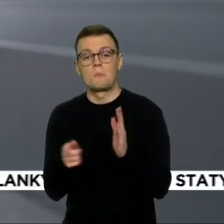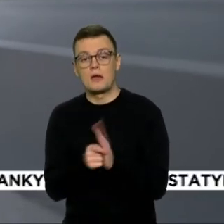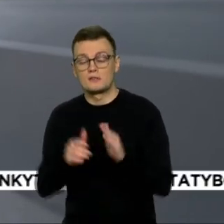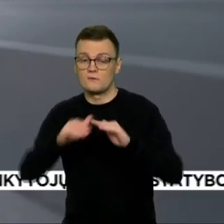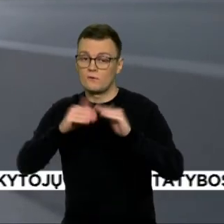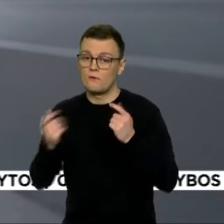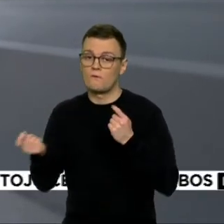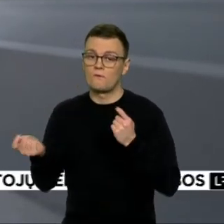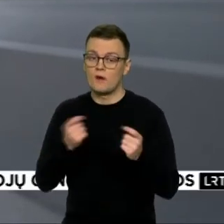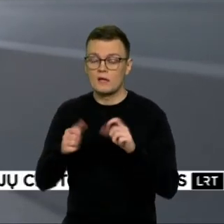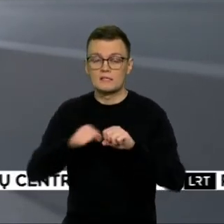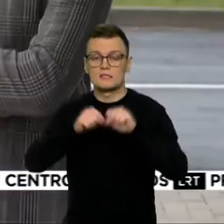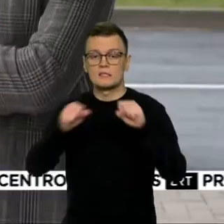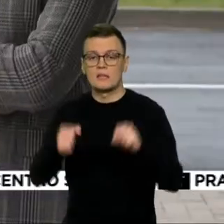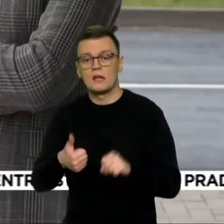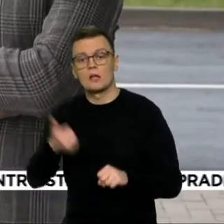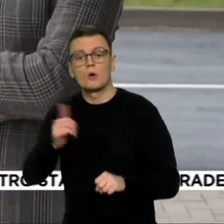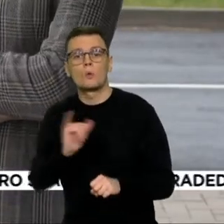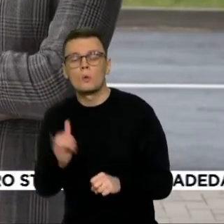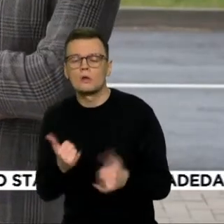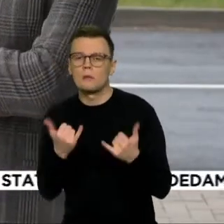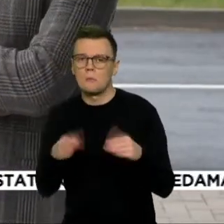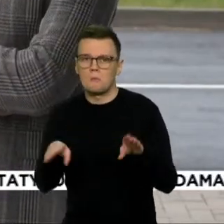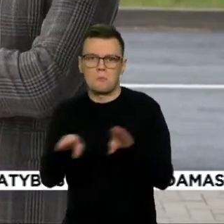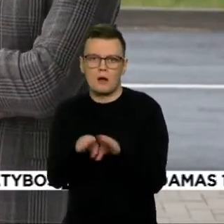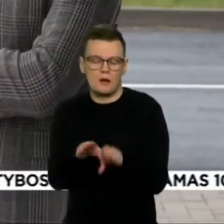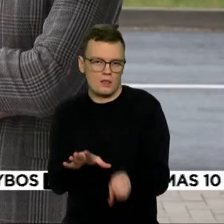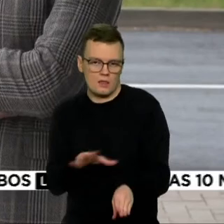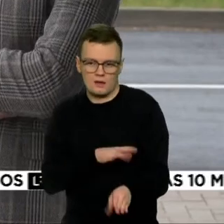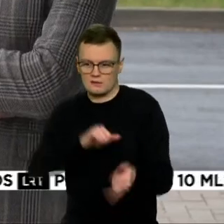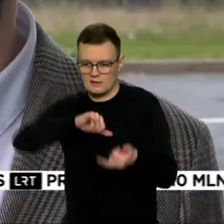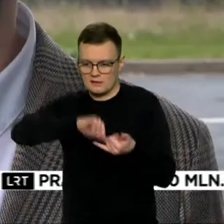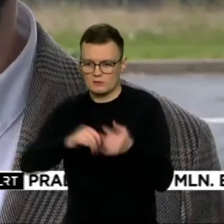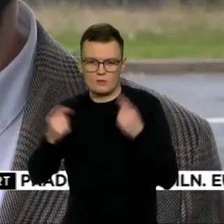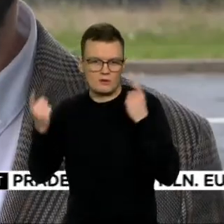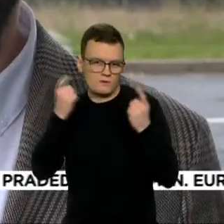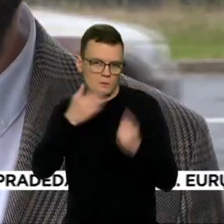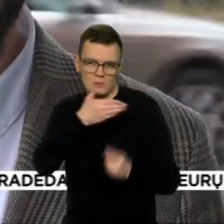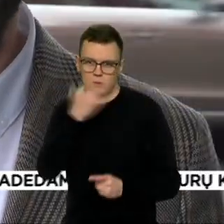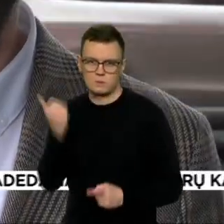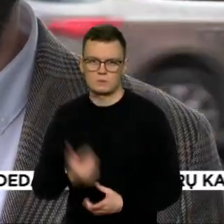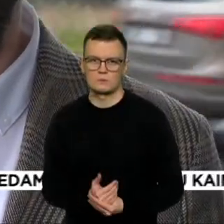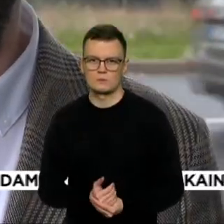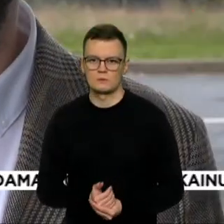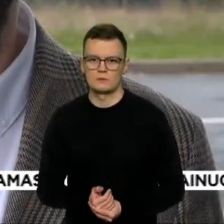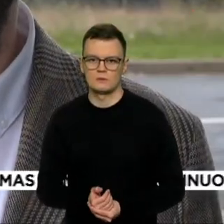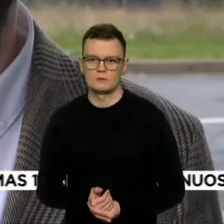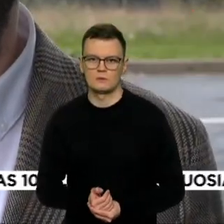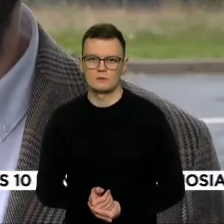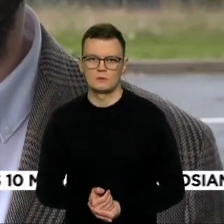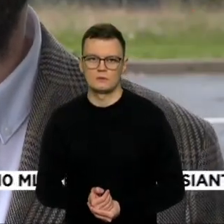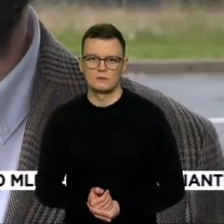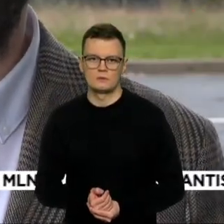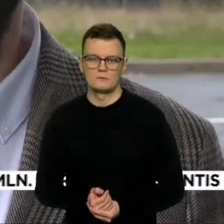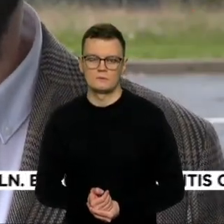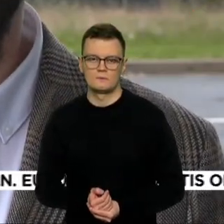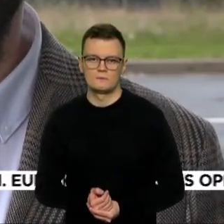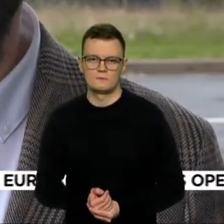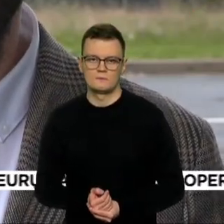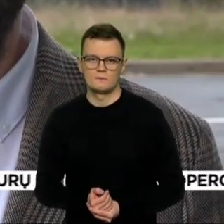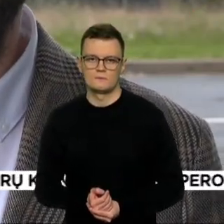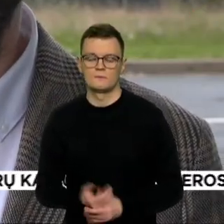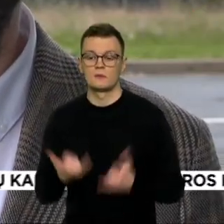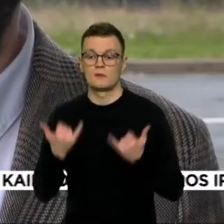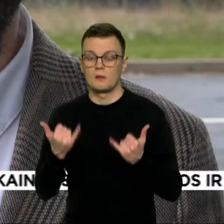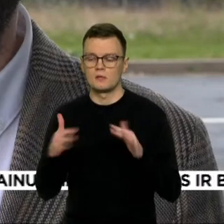banko atstovą sako, kol kas negalima palyginti, nes nėra istorinių duomenų tam. Dabartinė situacija tikrai visiems buvo